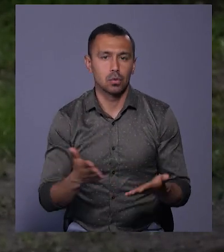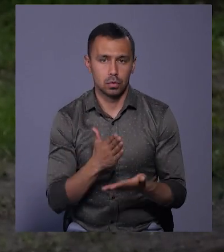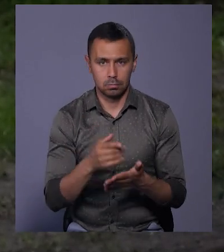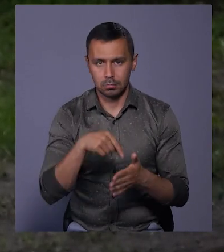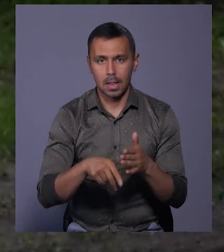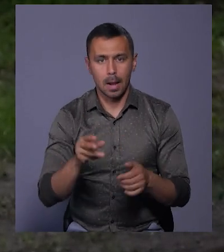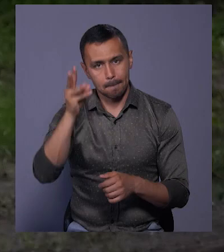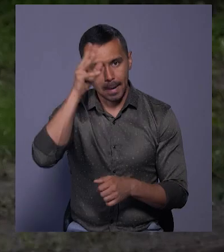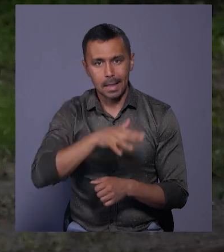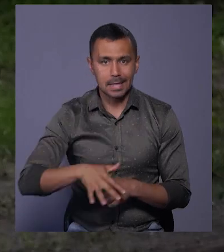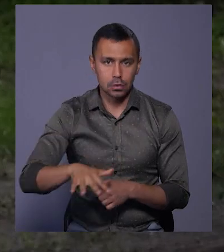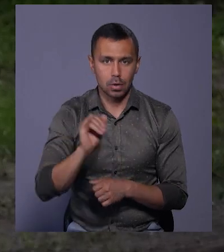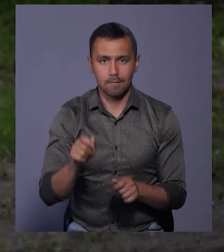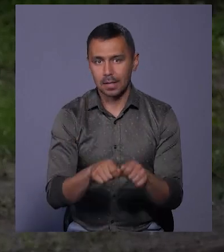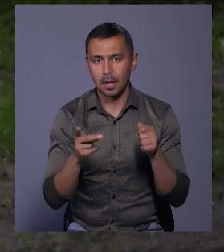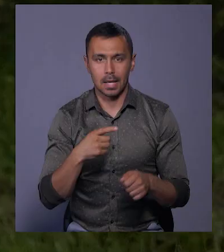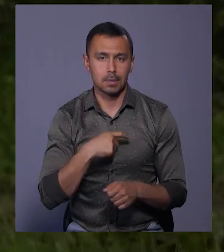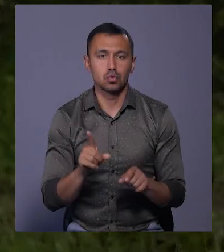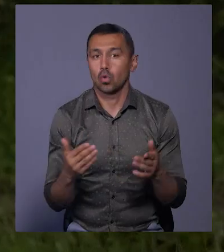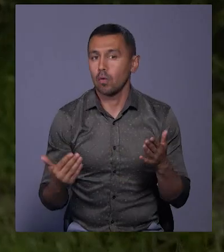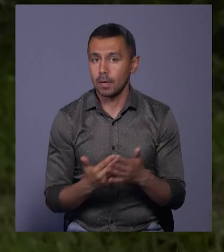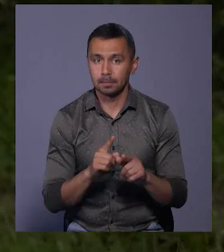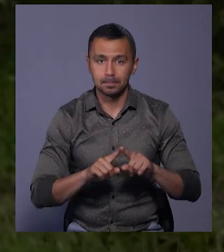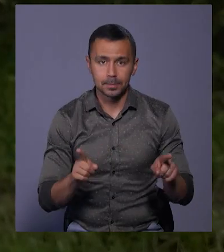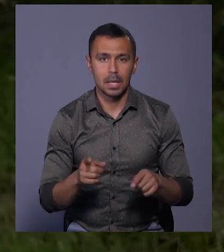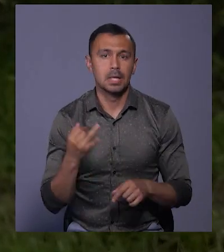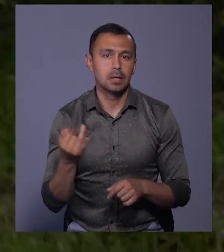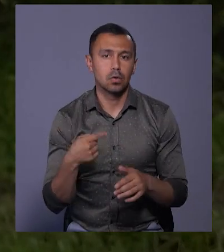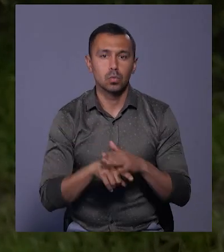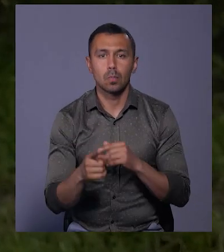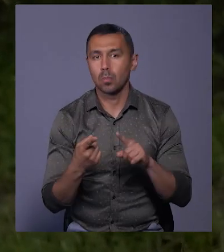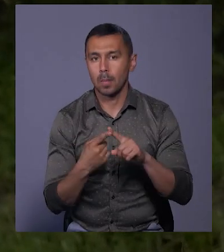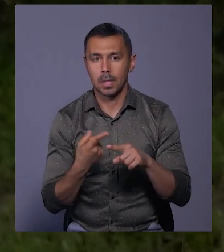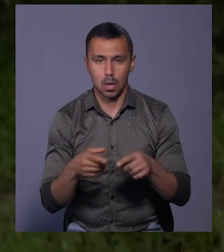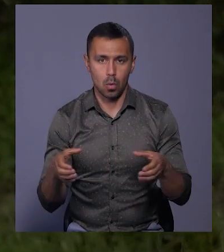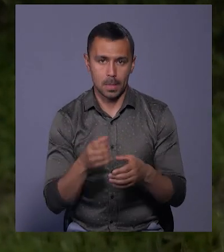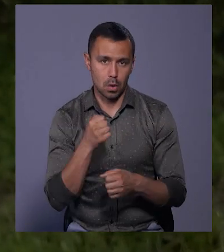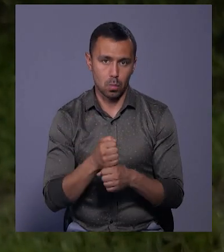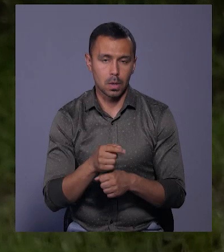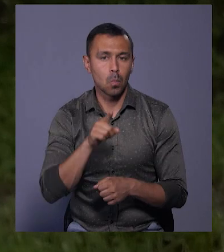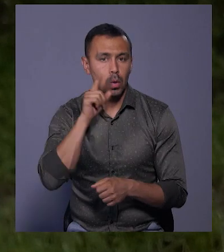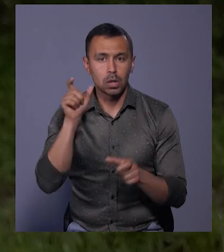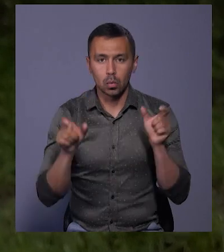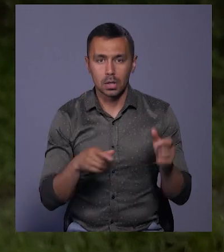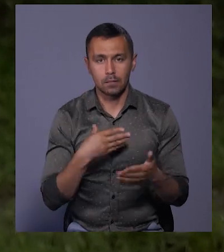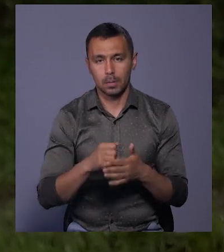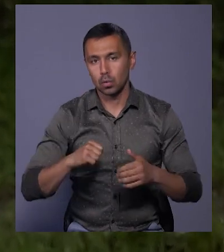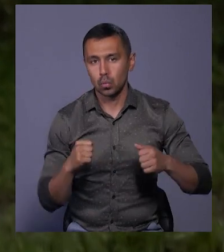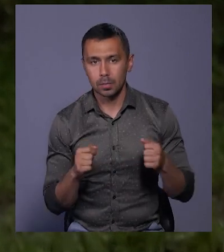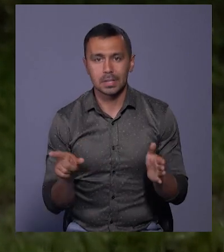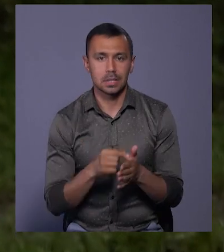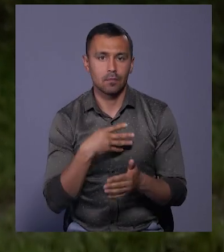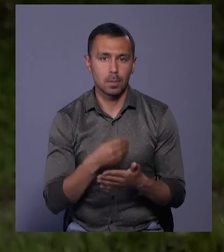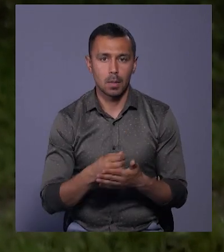для Хмельницького і відкрито для себе щось нове. Це цікаво, тому що, по-перше, це командна робота. Тобто молодь зі своїми друзями, зі